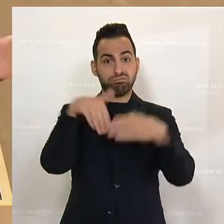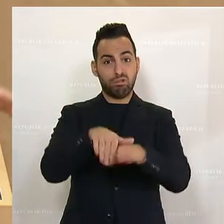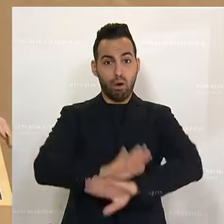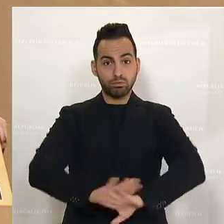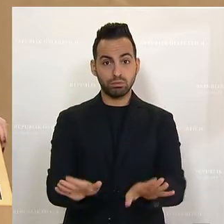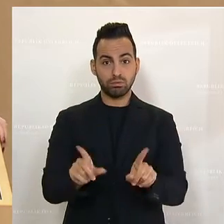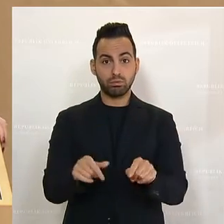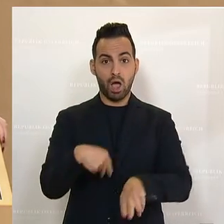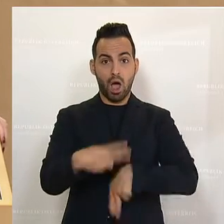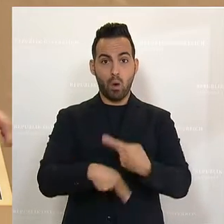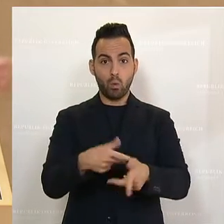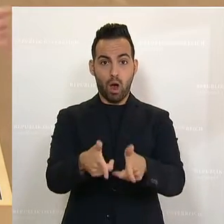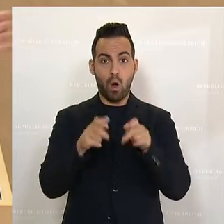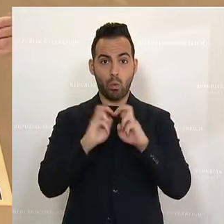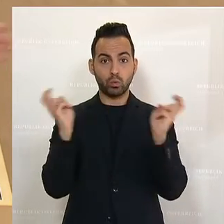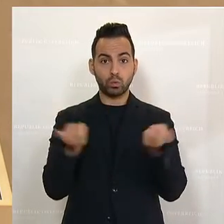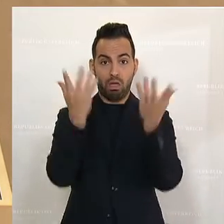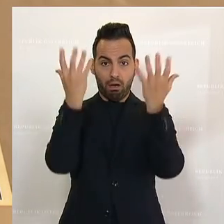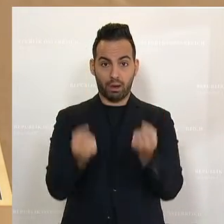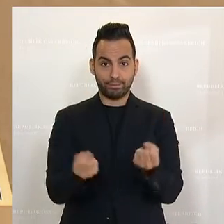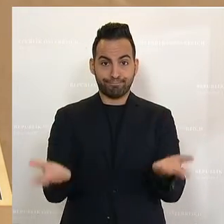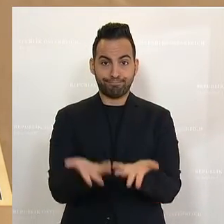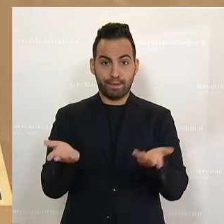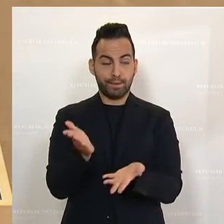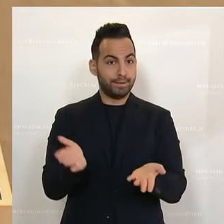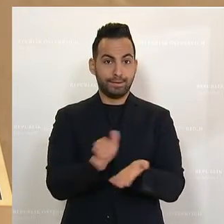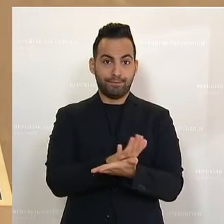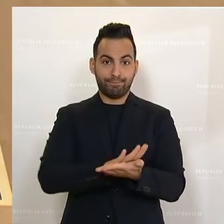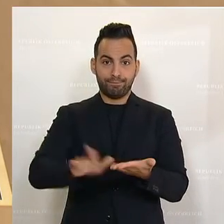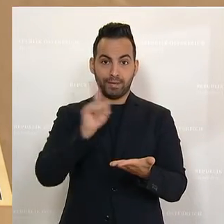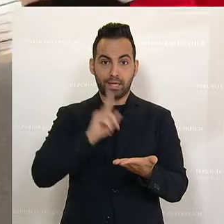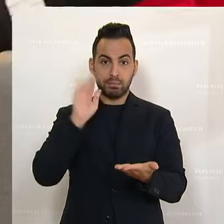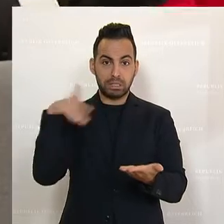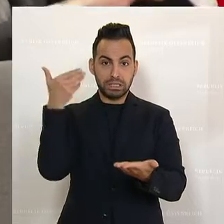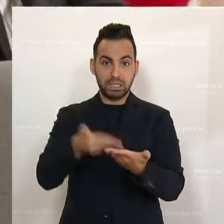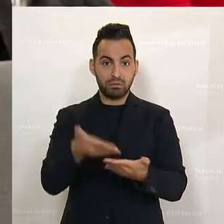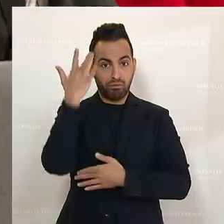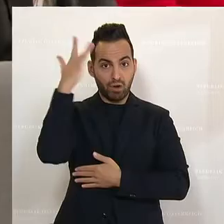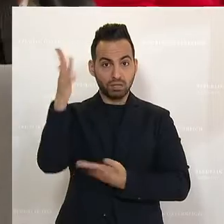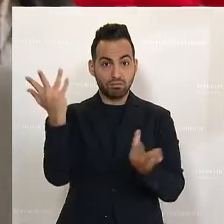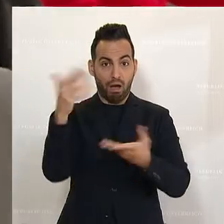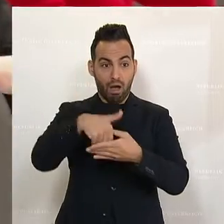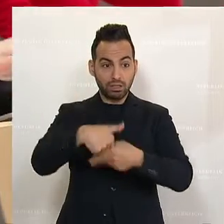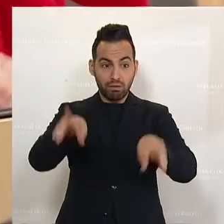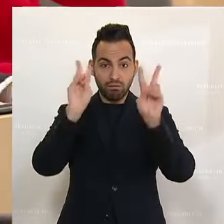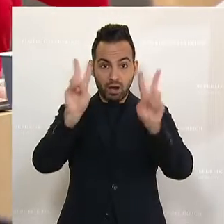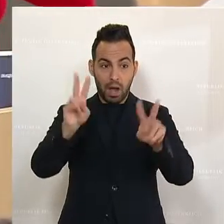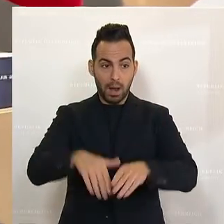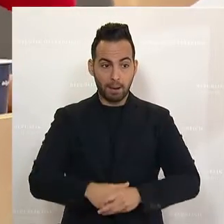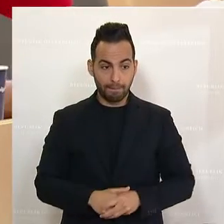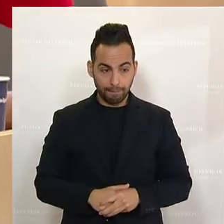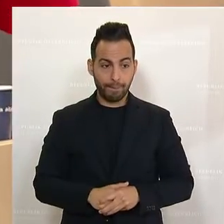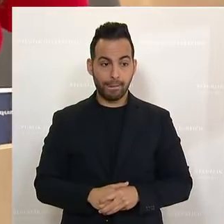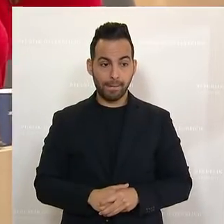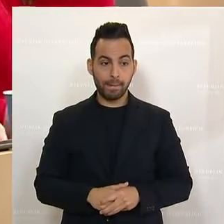Output dieses Ausschusses auch bescheiden. Wir wissen nämlich immer noch nicht, was wahr ist. Und